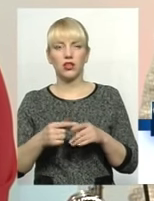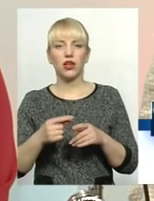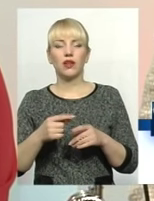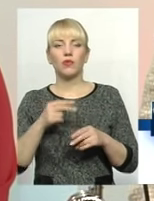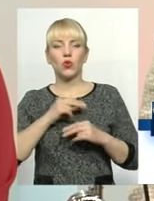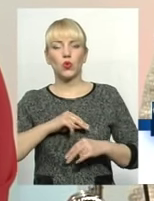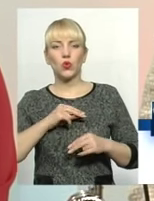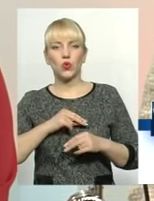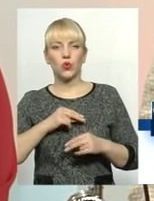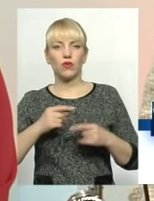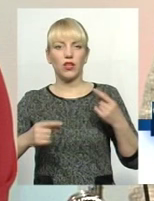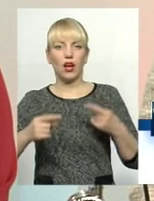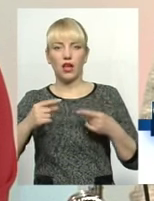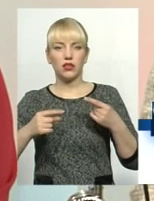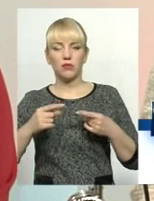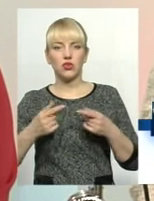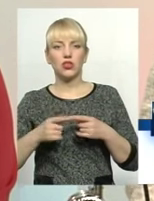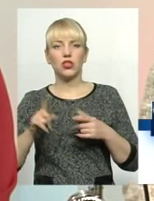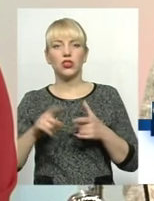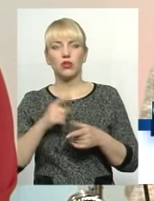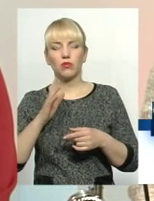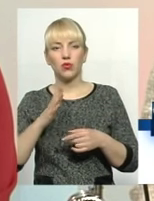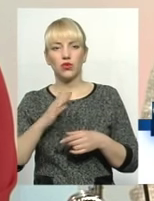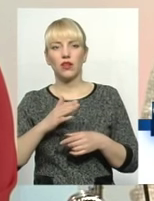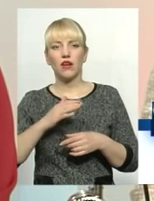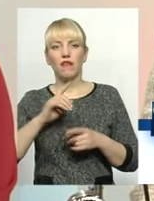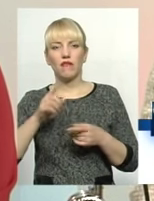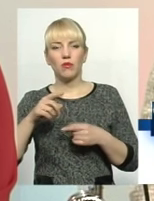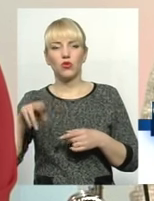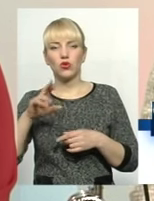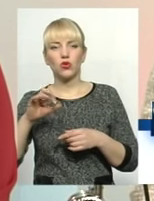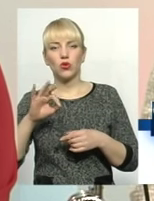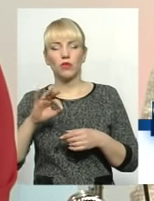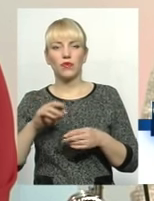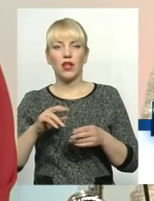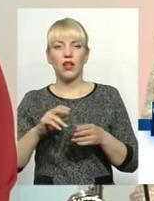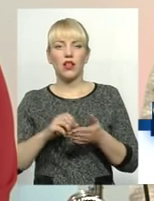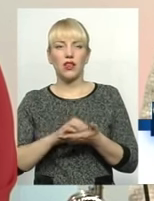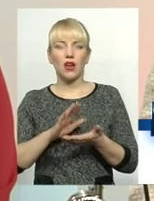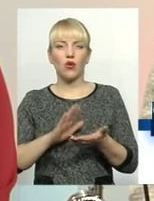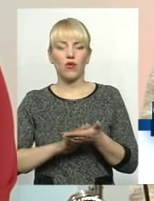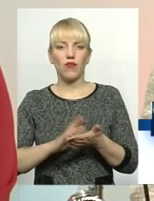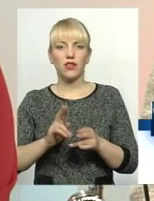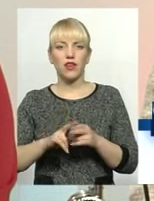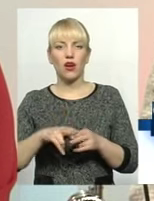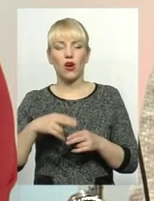трудові арбітражі, на запитання, чи будуть і достатньо вимог, інші вимоги, щодо нарахування компенсації за невчасну